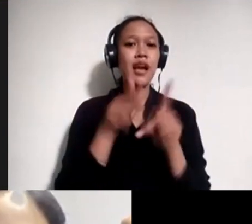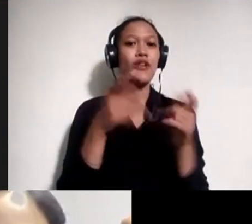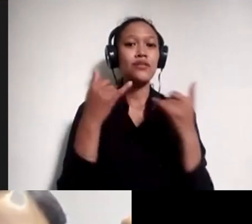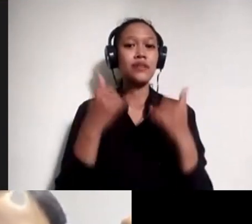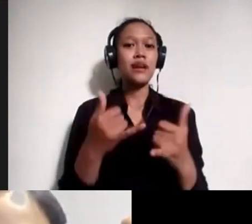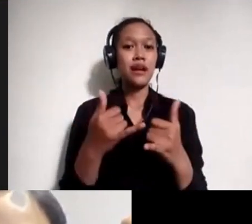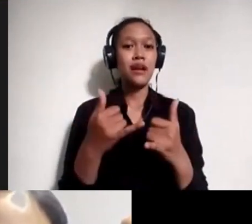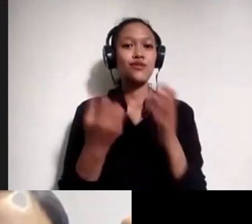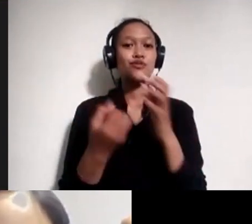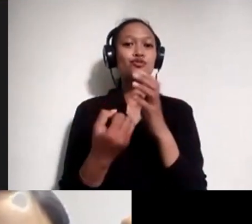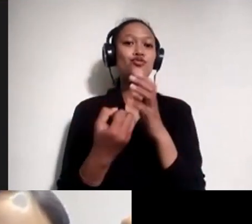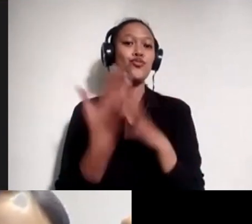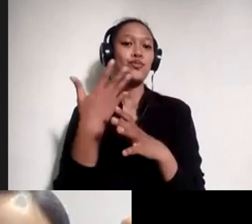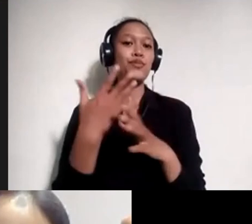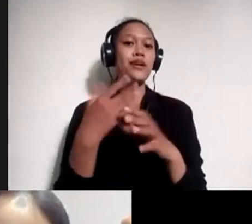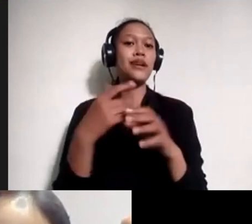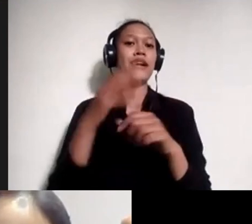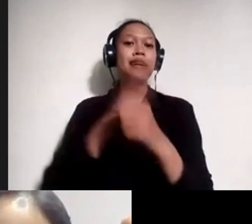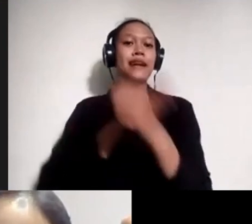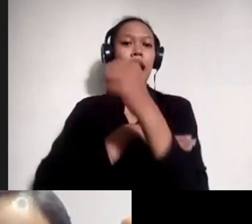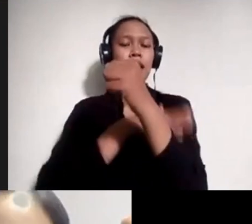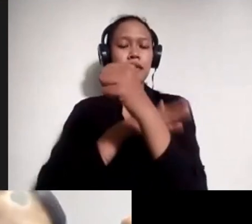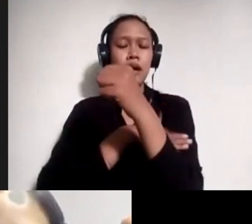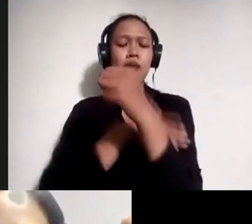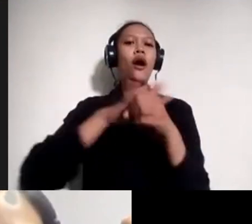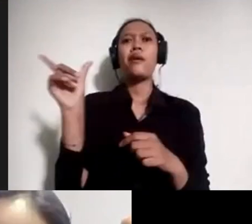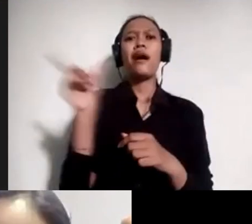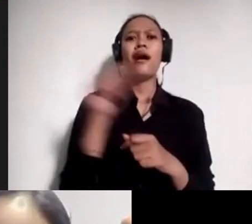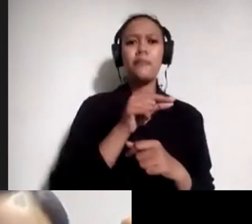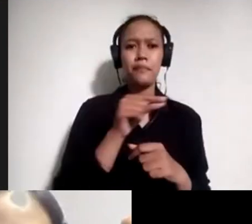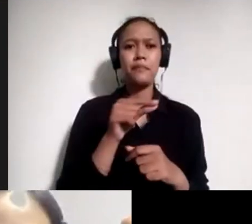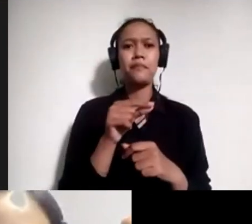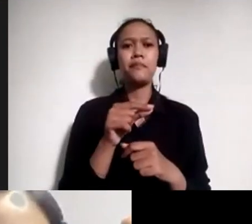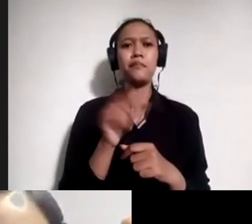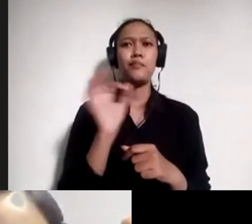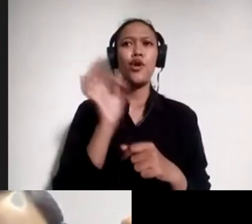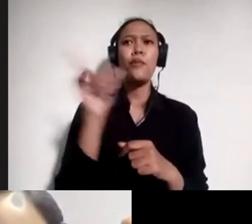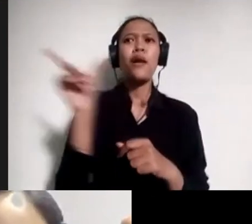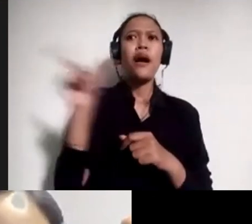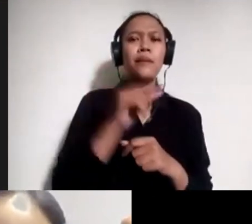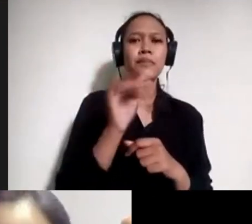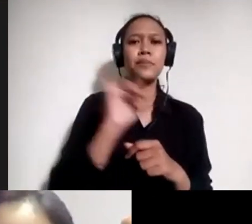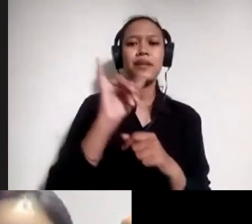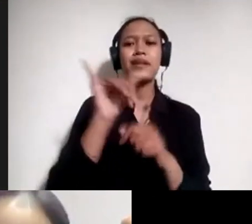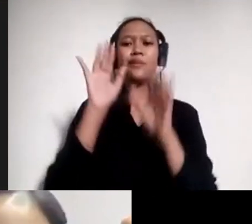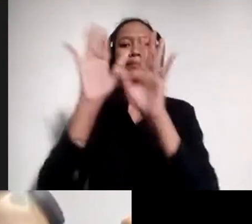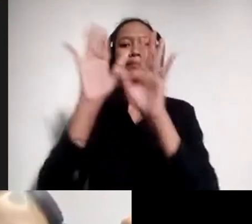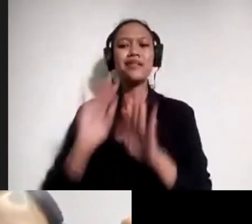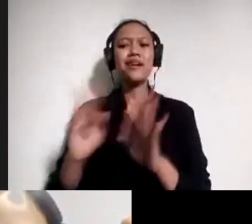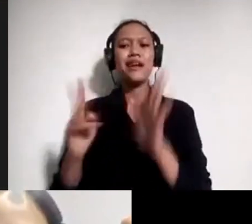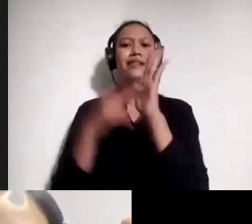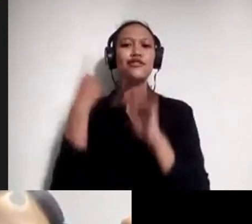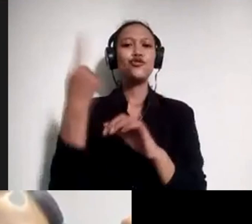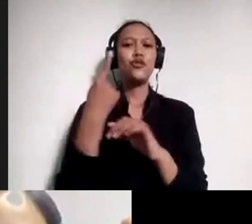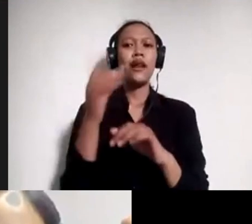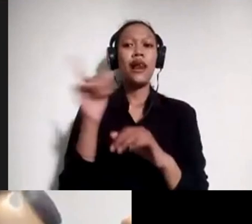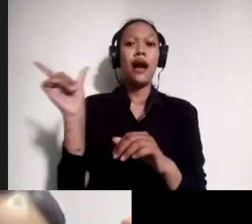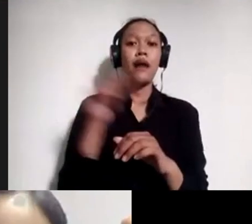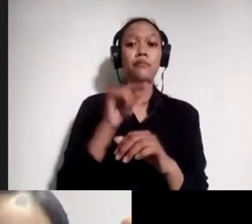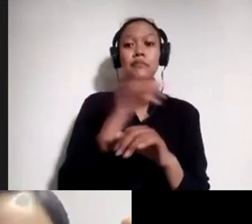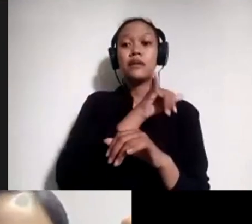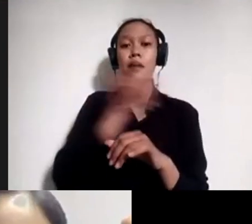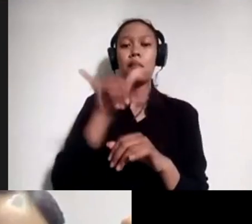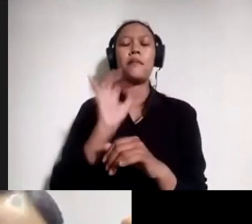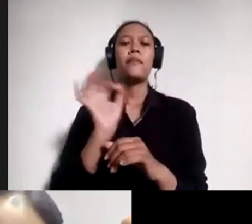dayanya gitu, mungkin belum selengkap di media nasional gitu ya. ketika ingin